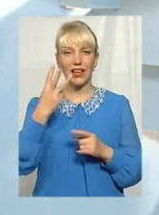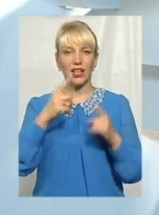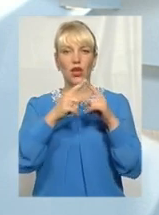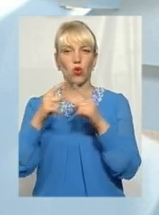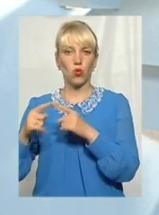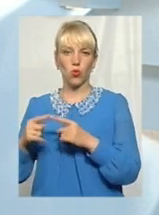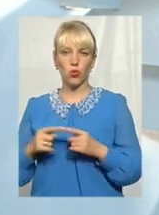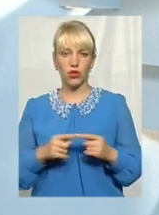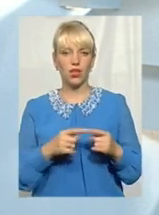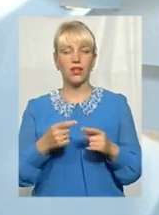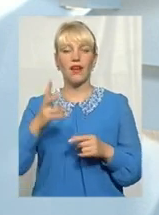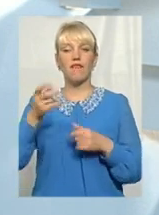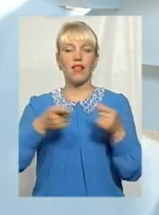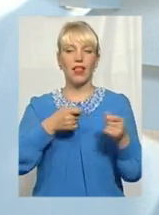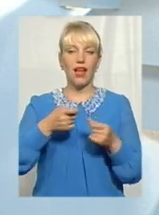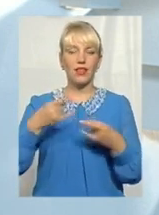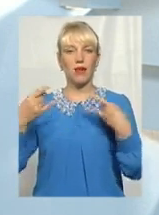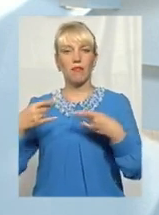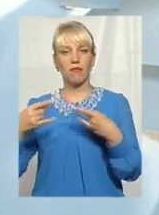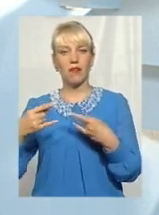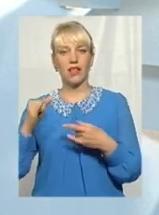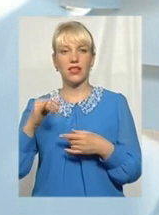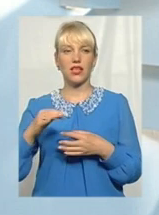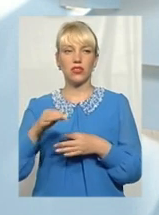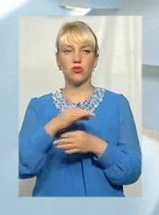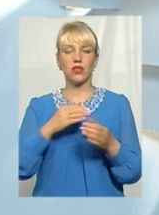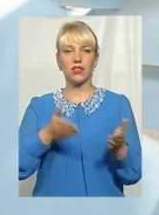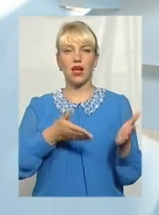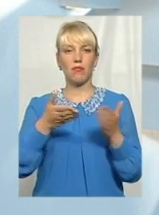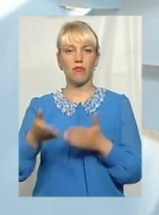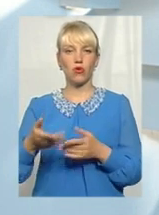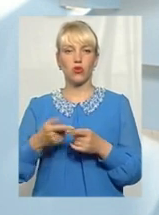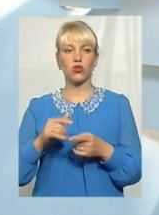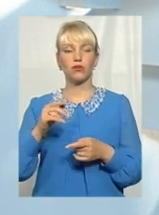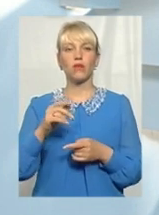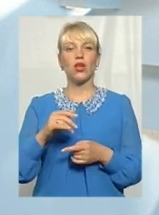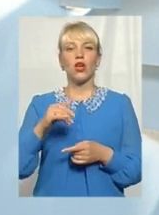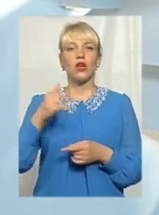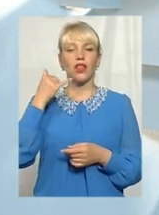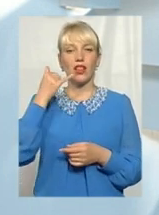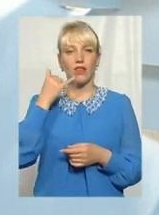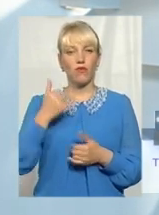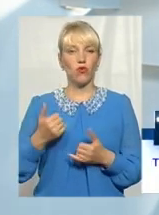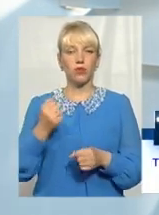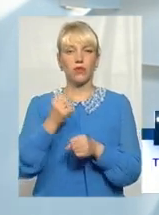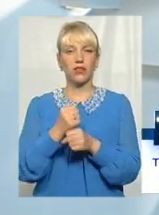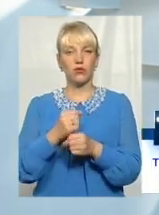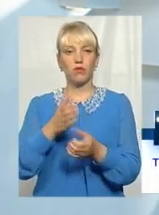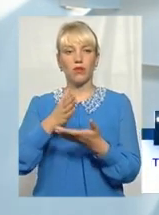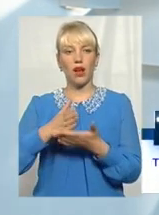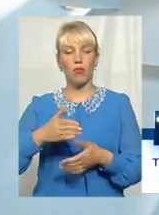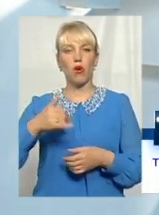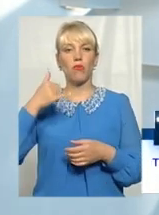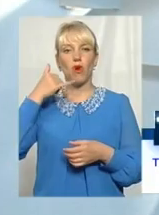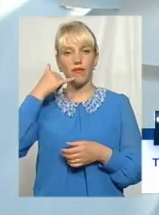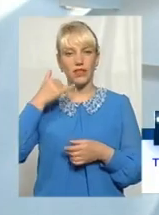влада, медіа і суспільства. Запрошую до діалогу усіх. Телефон студії ви бачите на ваших екранах. Працюємо для вас у прямому ефірі. І